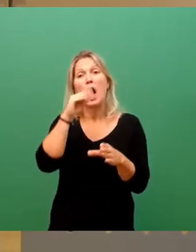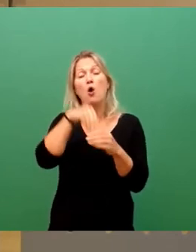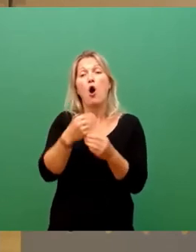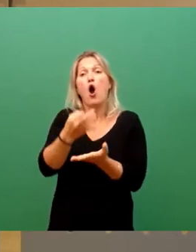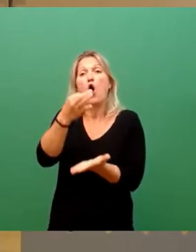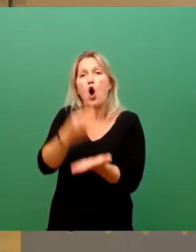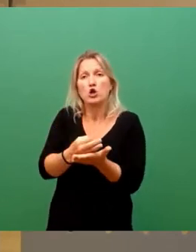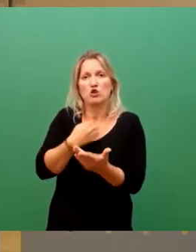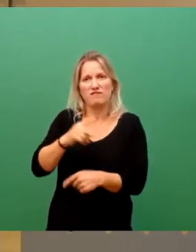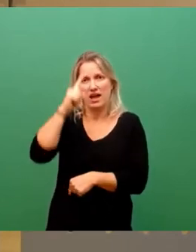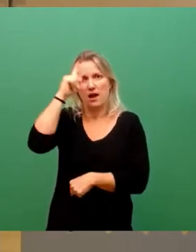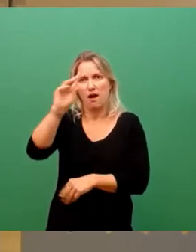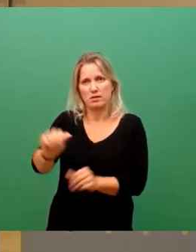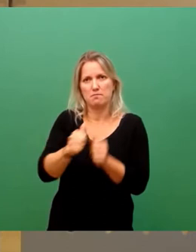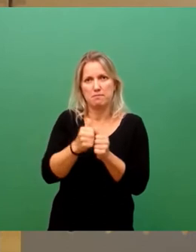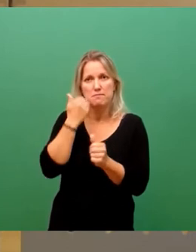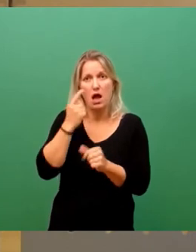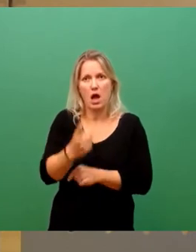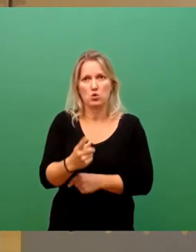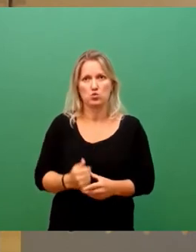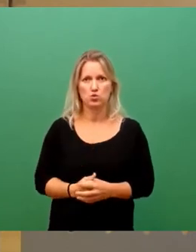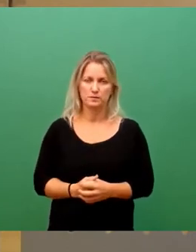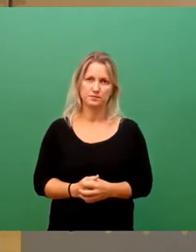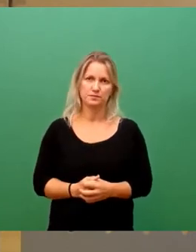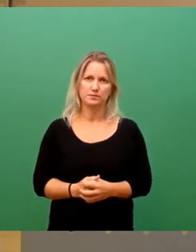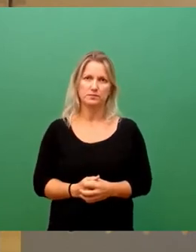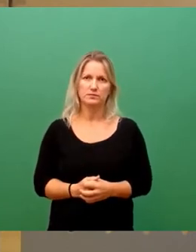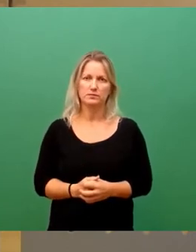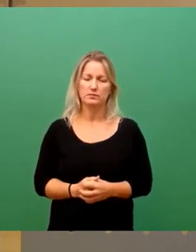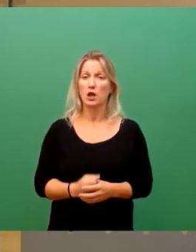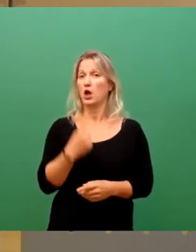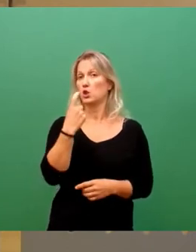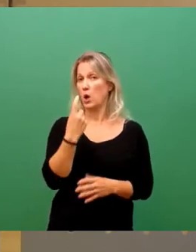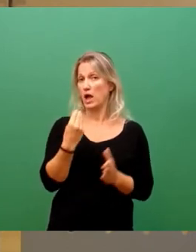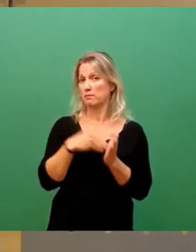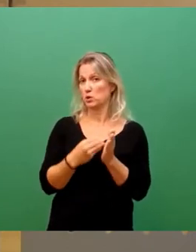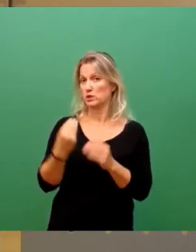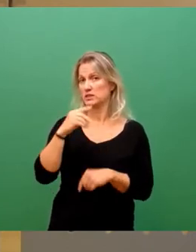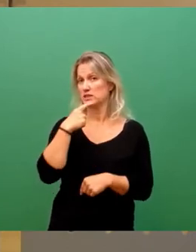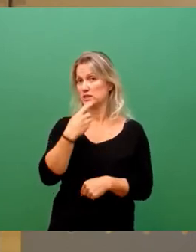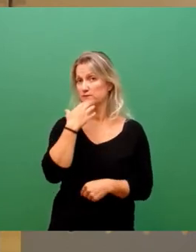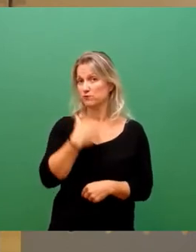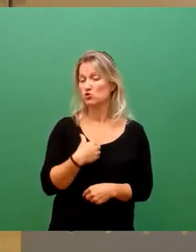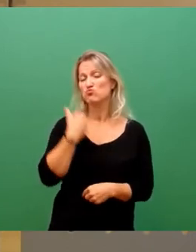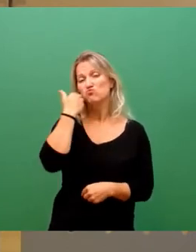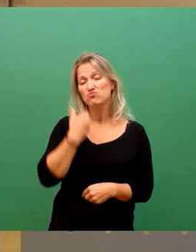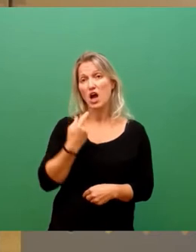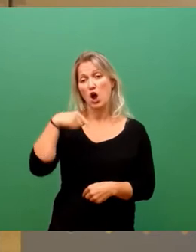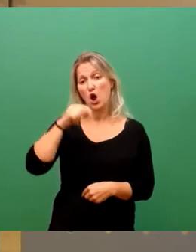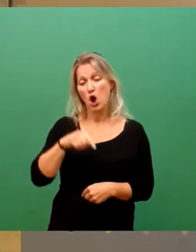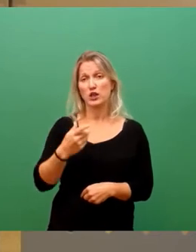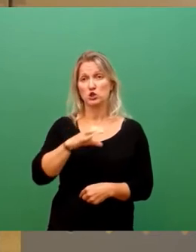ergänzen. So, ich möchte mit einem noch enden. Nutzen Sie die Möglichkeit, heute ist der